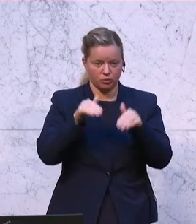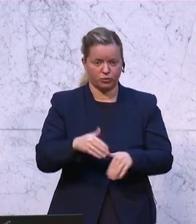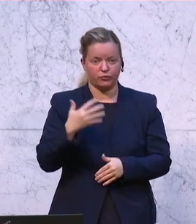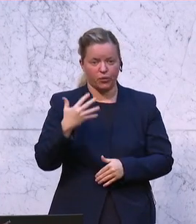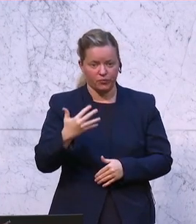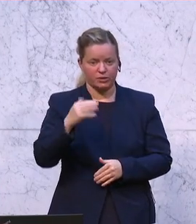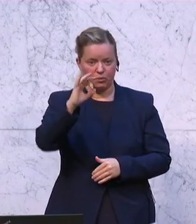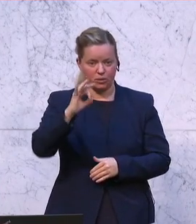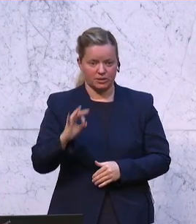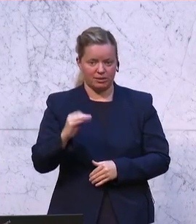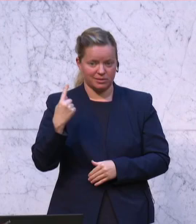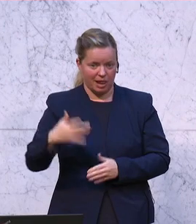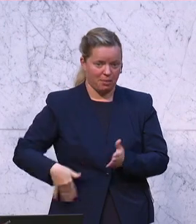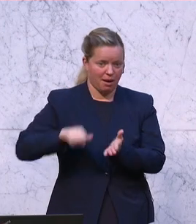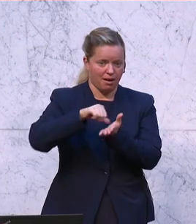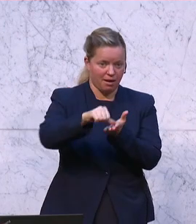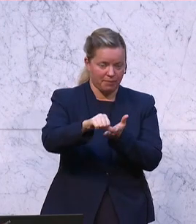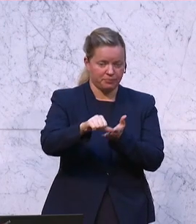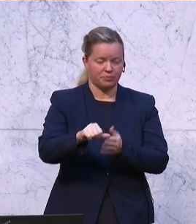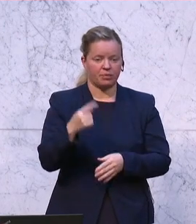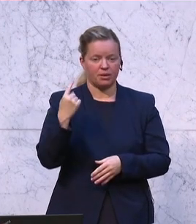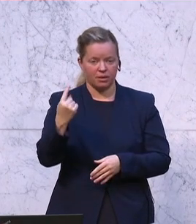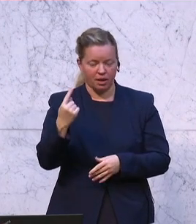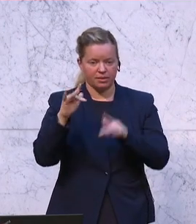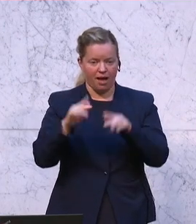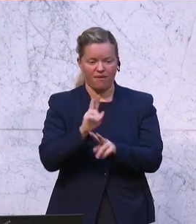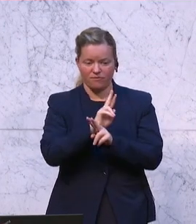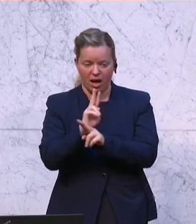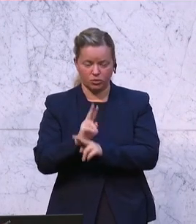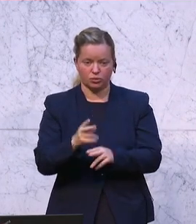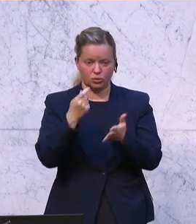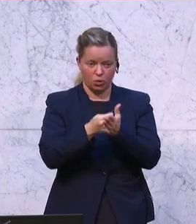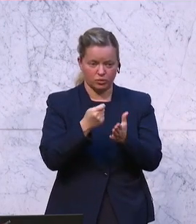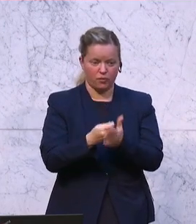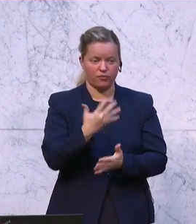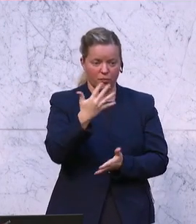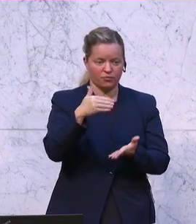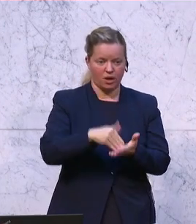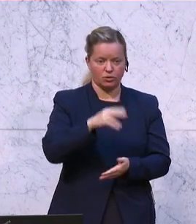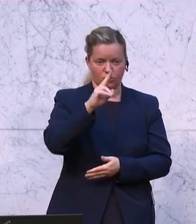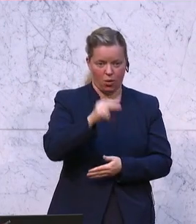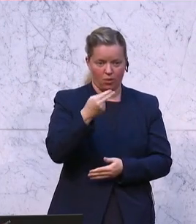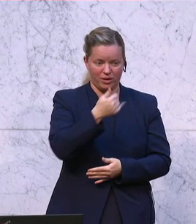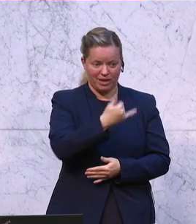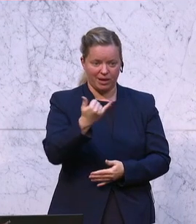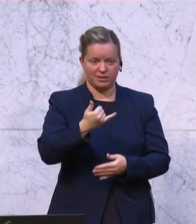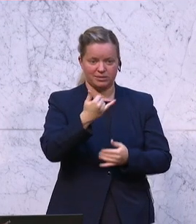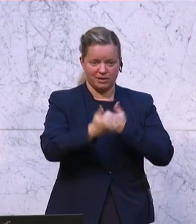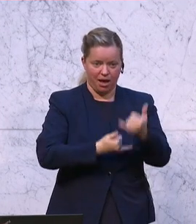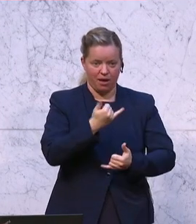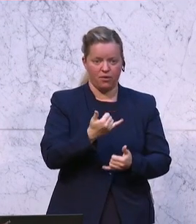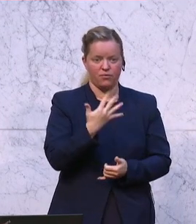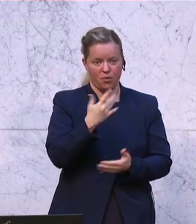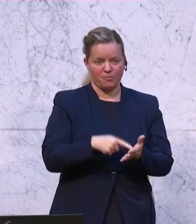auch leisten muss, und dass es dann noch Wartungskosten gibt von 5.000 Euro jährlich und das Budget dann auch 5 mal 6 bis 30